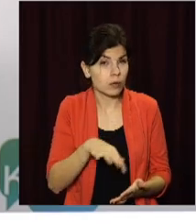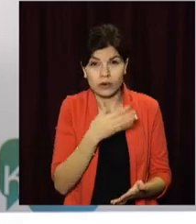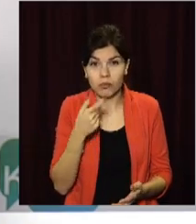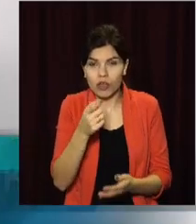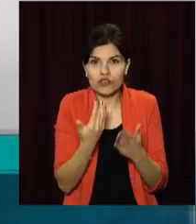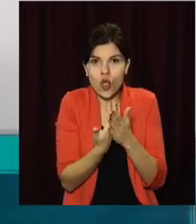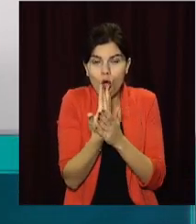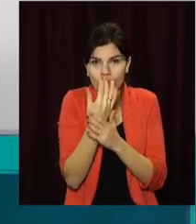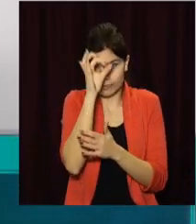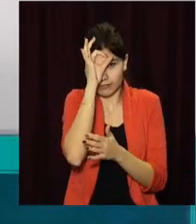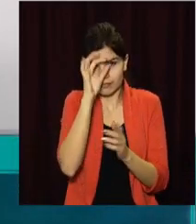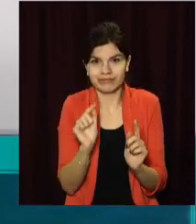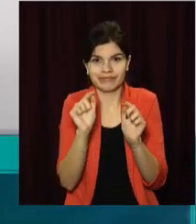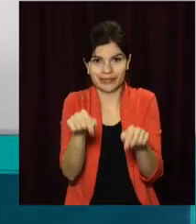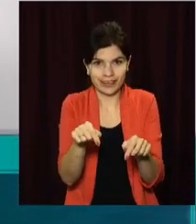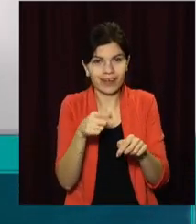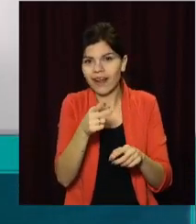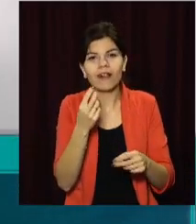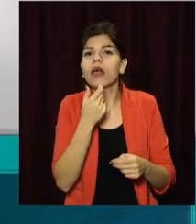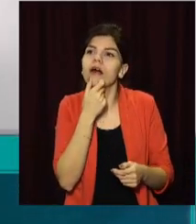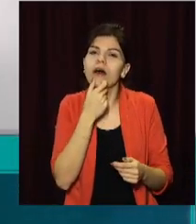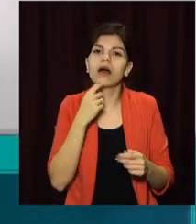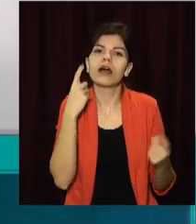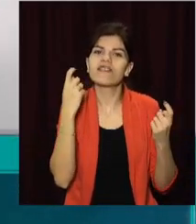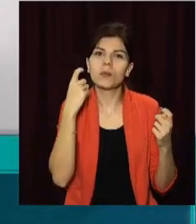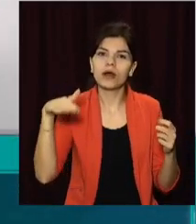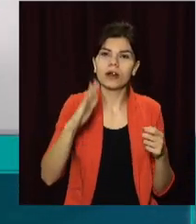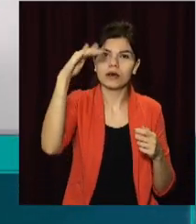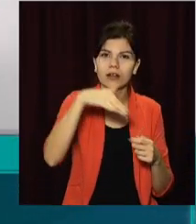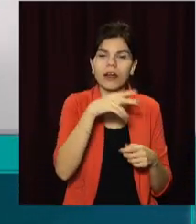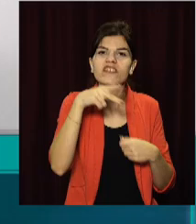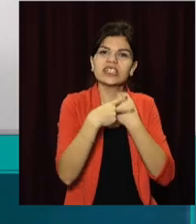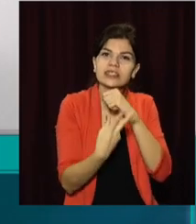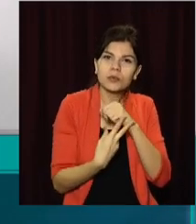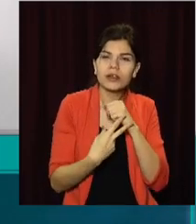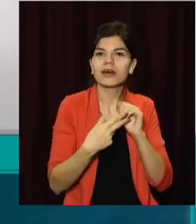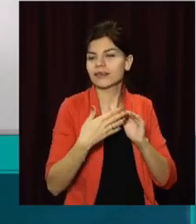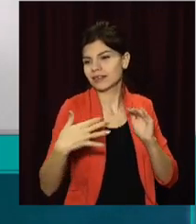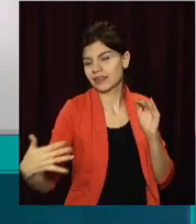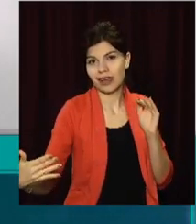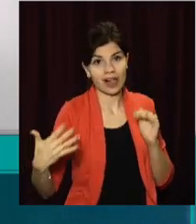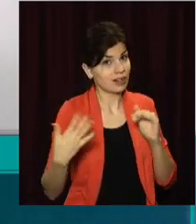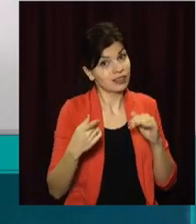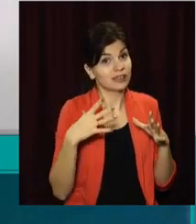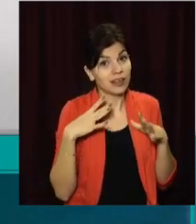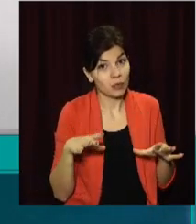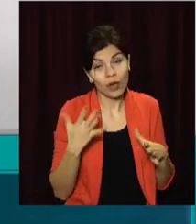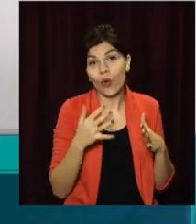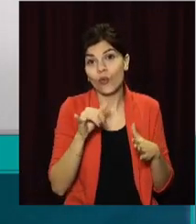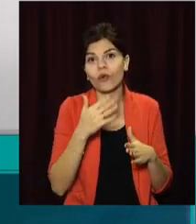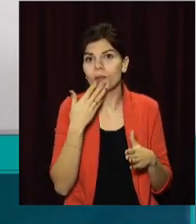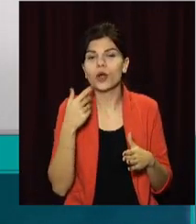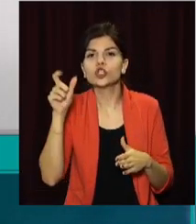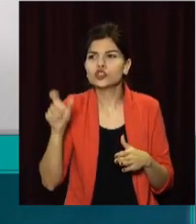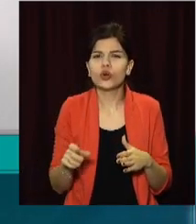новичок, ви не розбираєтесь, ви не смотріли тенденції, не розбиралися в 2017-м і далі. Ілі у вас нет под